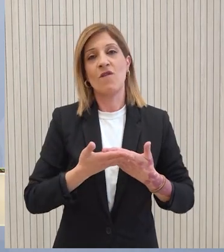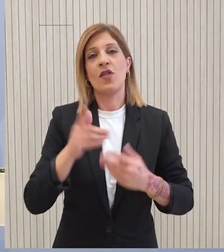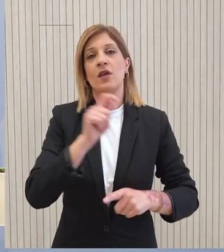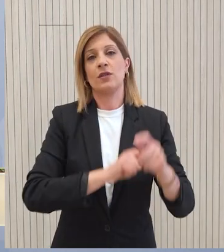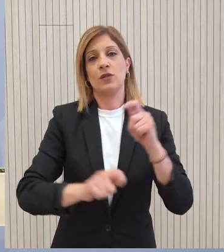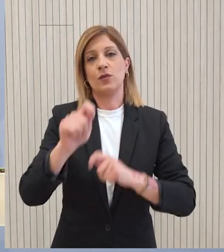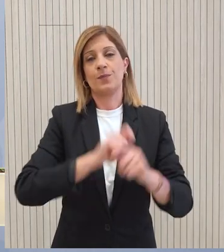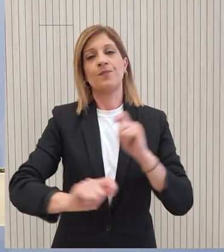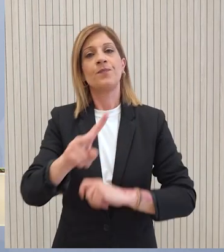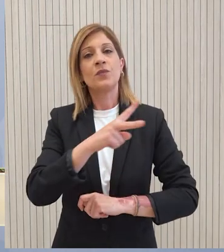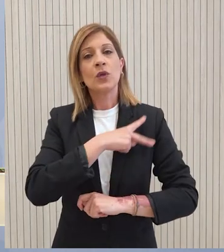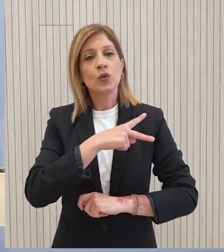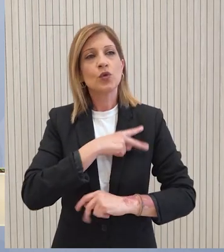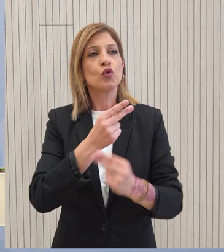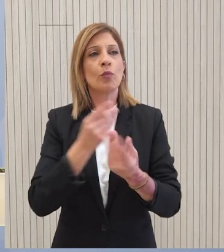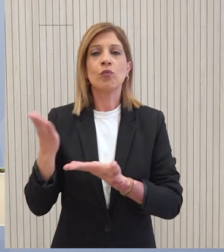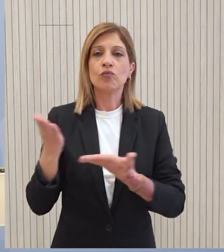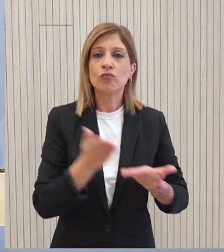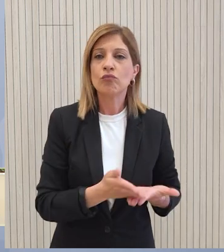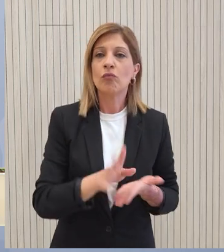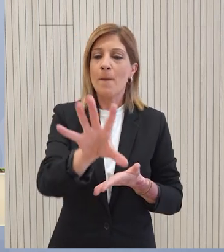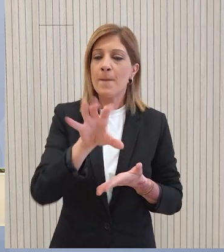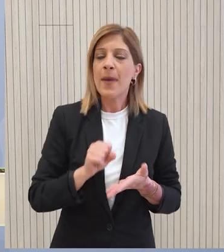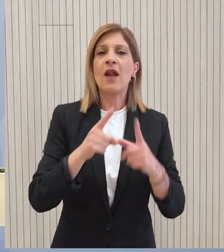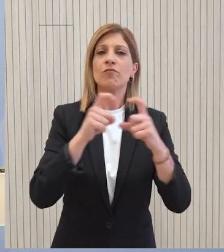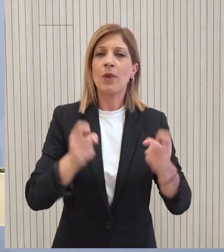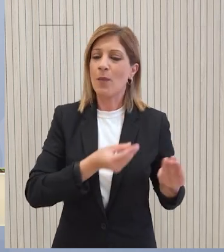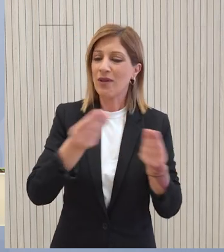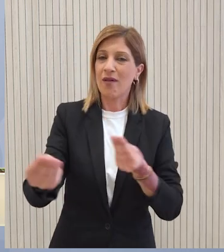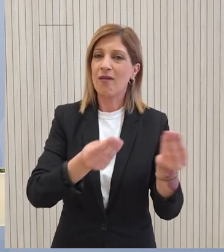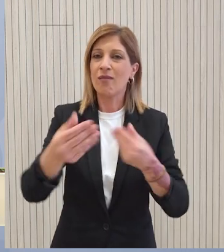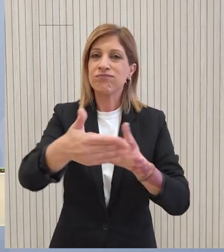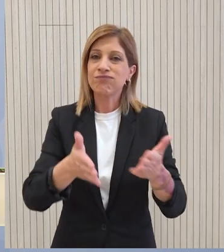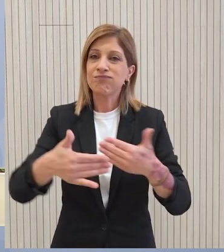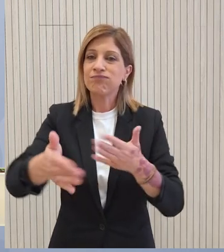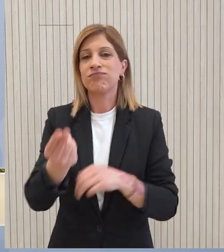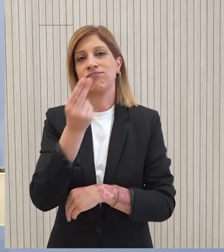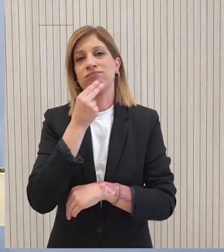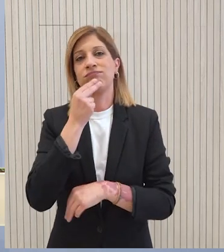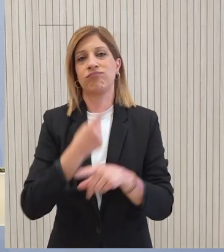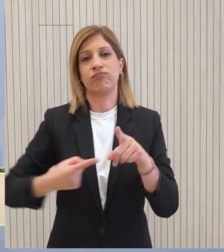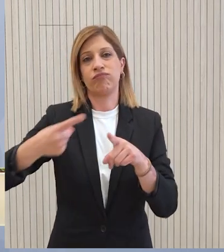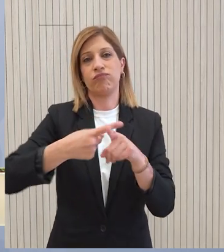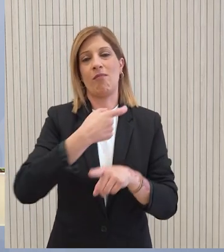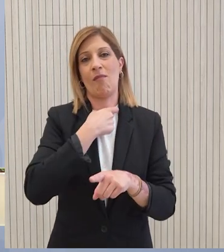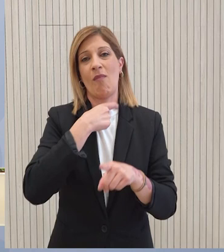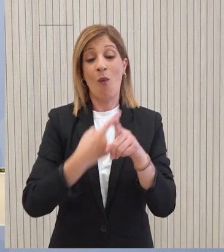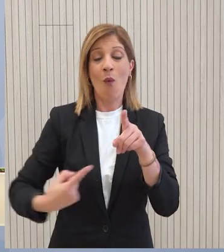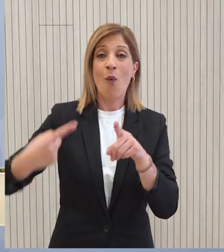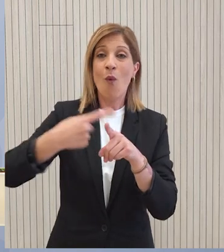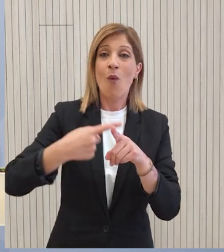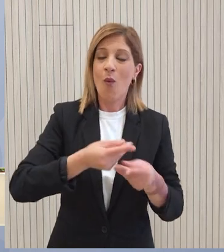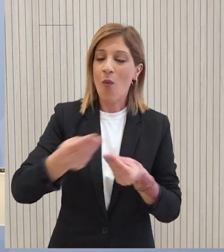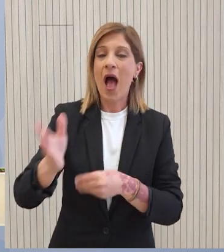διαμόρφωση κατάλληλων συνθήκων υποδοχής, παραλαβής και παράδοσης μεγαλύτερου όγκου ποσοτήτων επιπρόσθετης και συμπληρωματικής